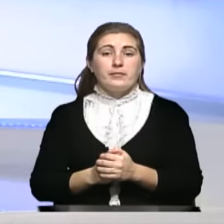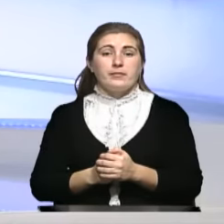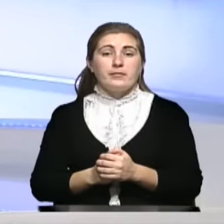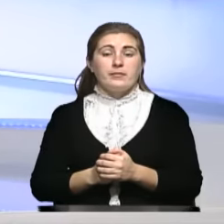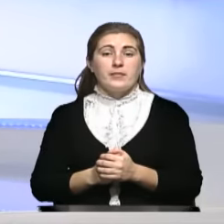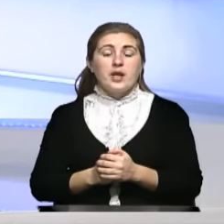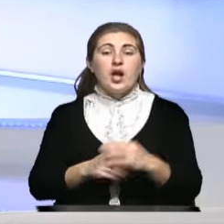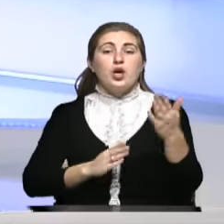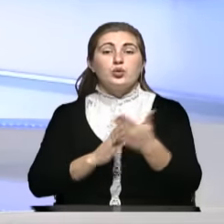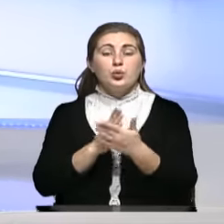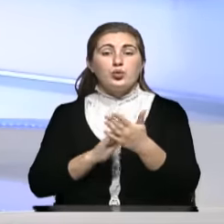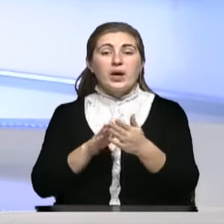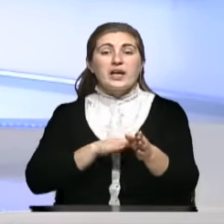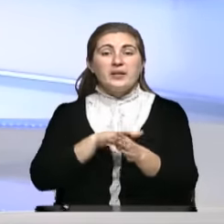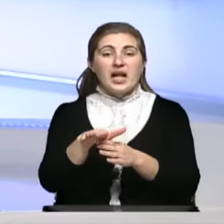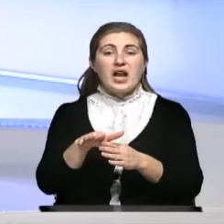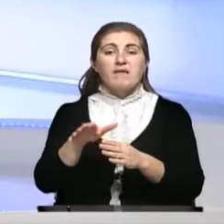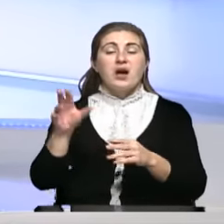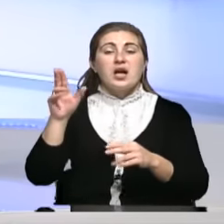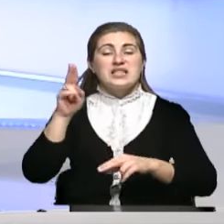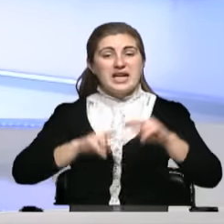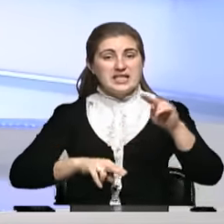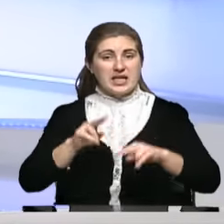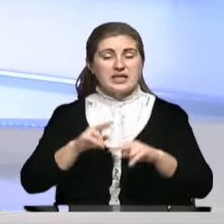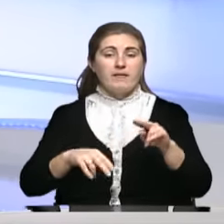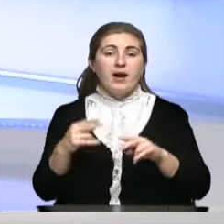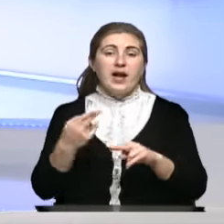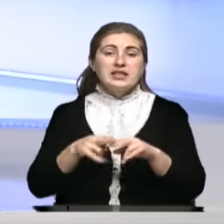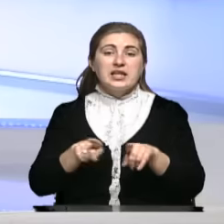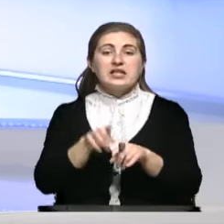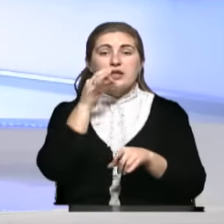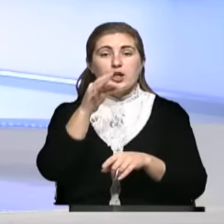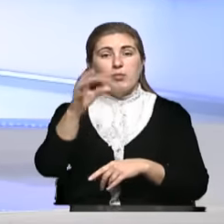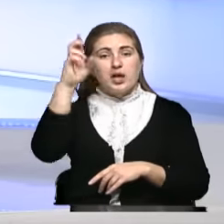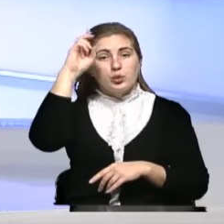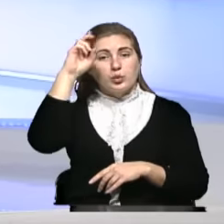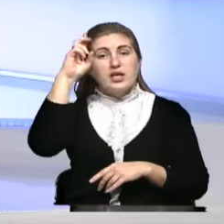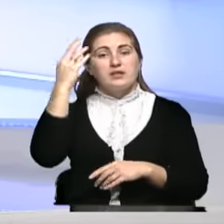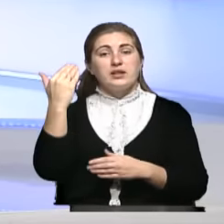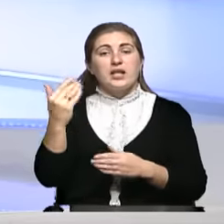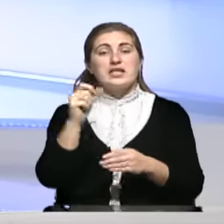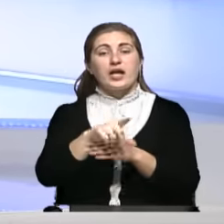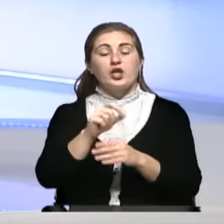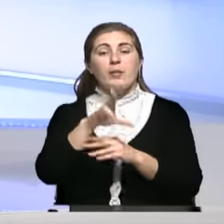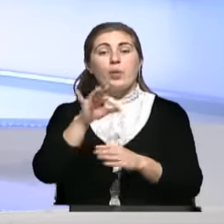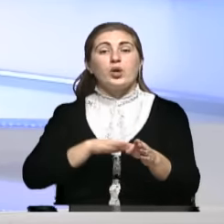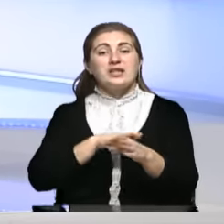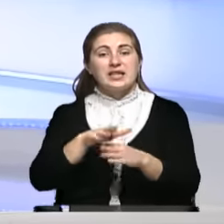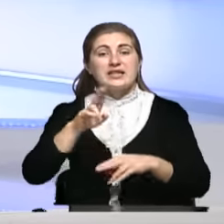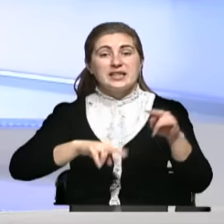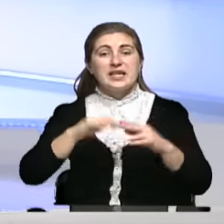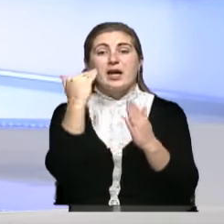Служба капитального строительства, это, скажем так, государственный заказчик по реализации строительных программ,